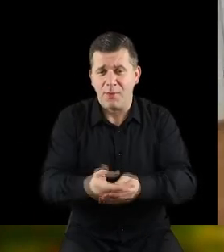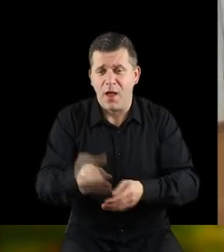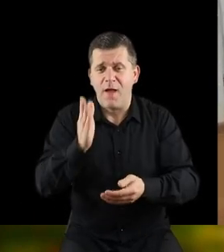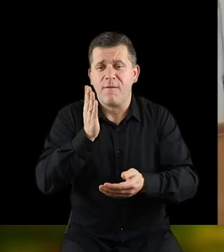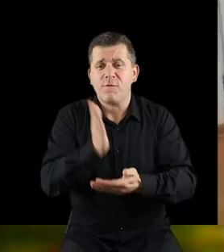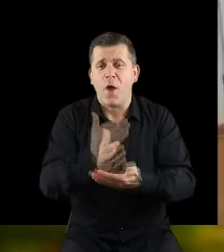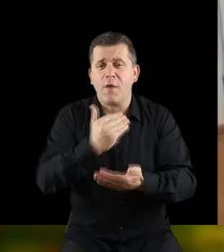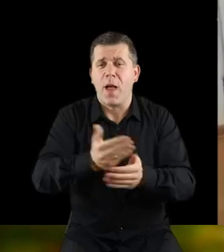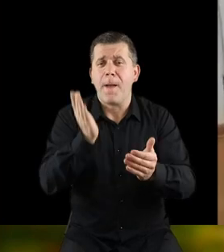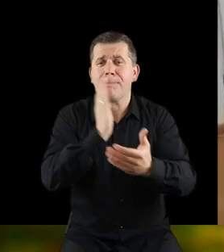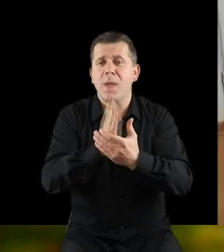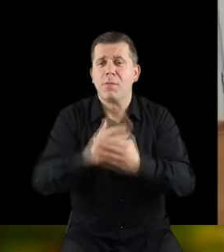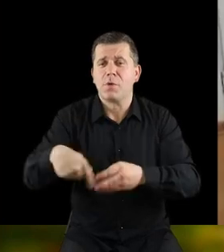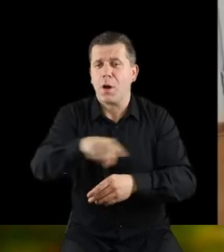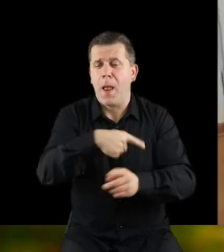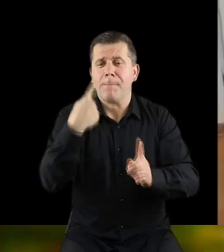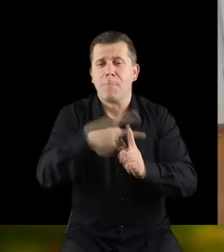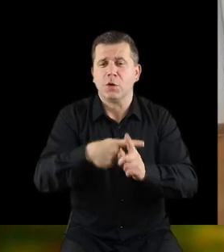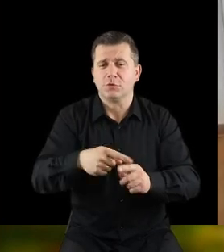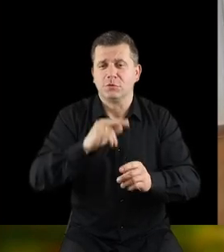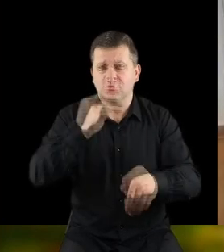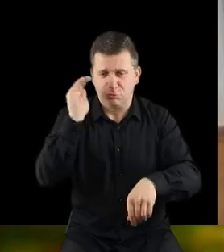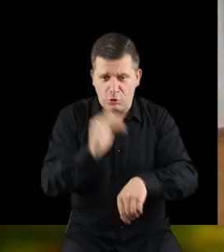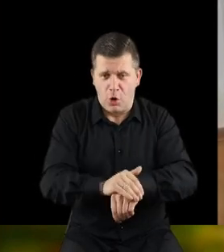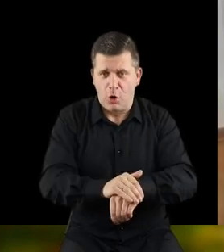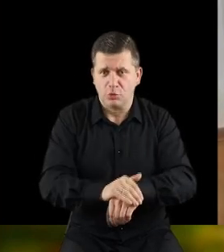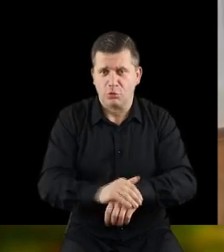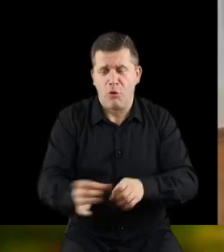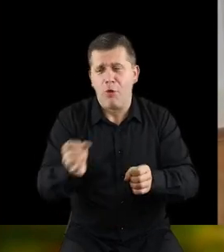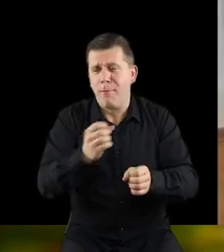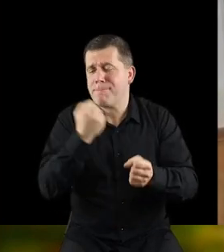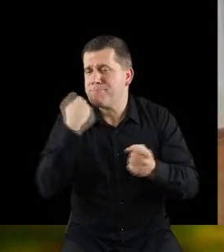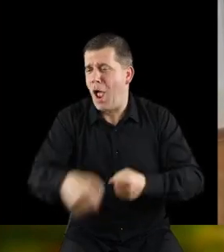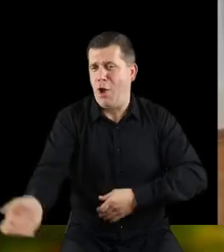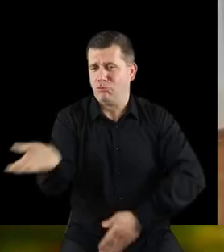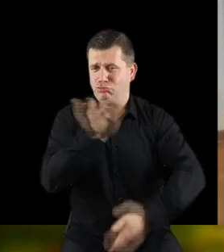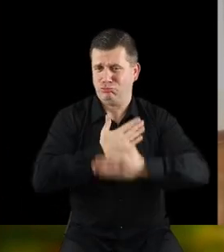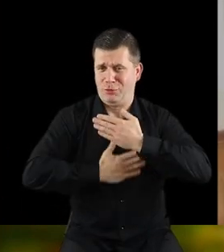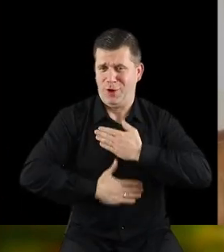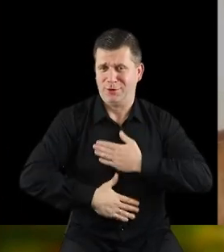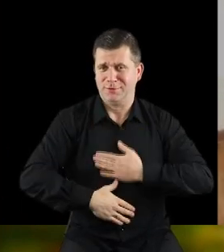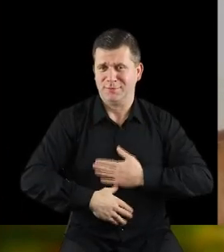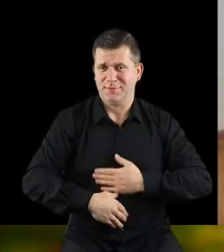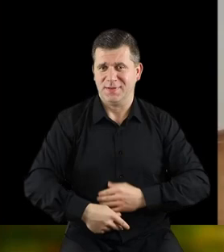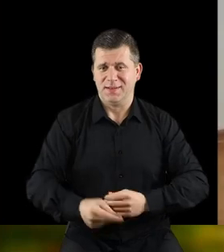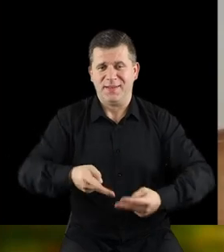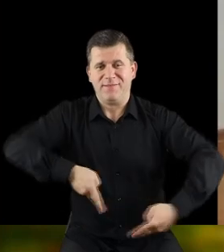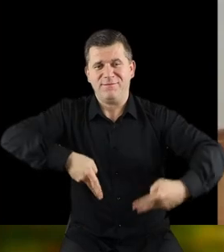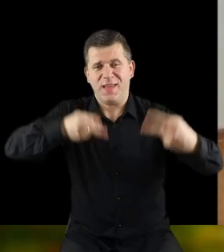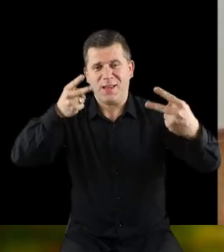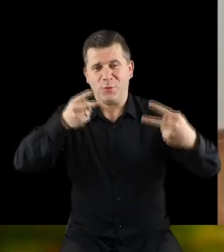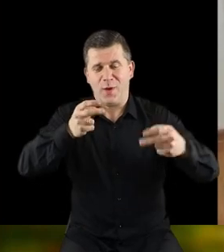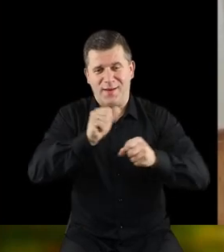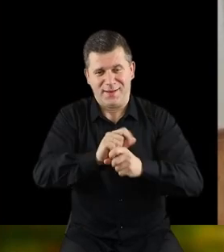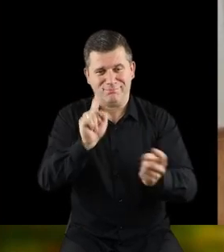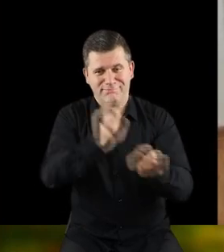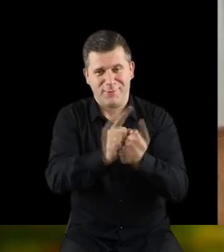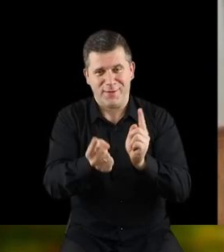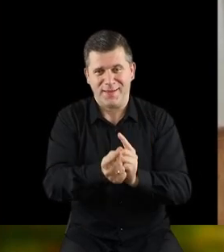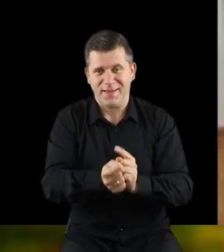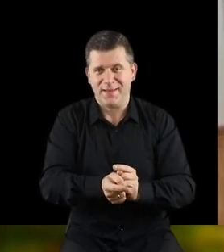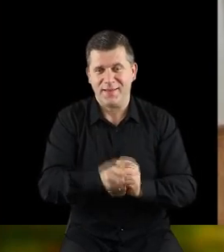zaproszenie Wojewódzkiej Biblioteki pozytywnie odpowiedziała. Ogromnie się cieszymy, że wirtualnie Panią